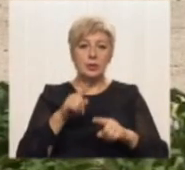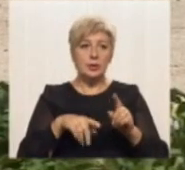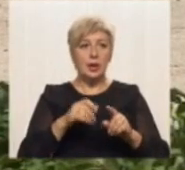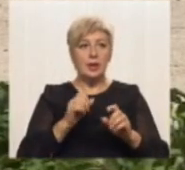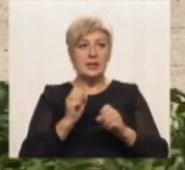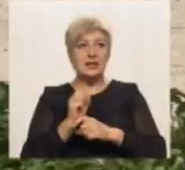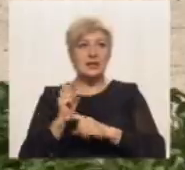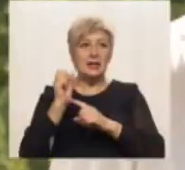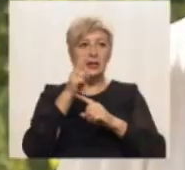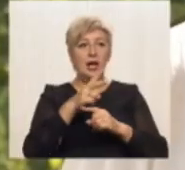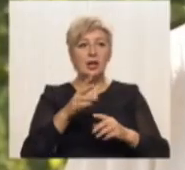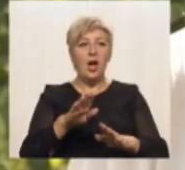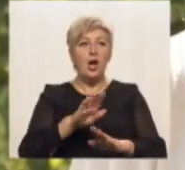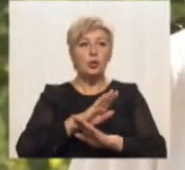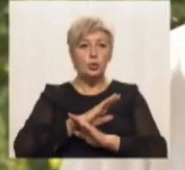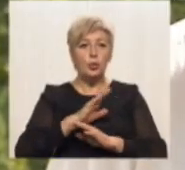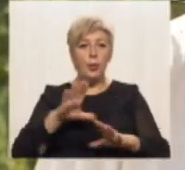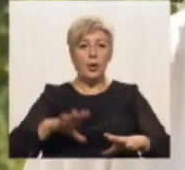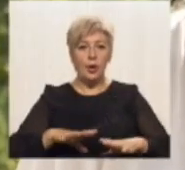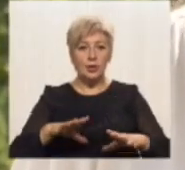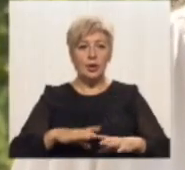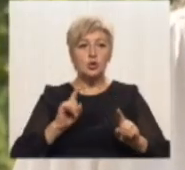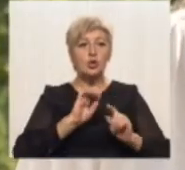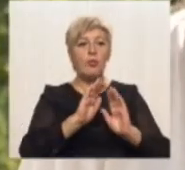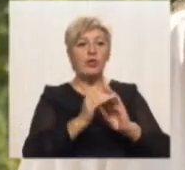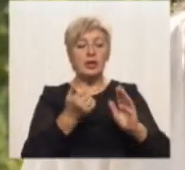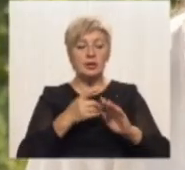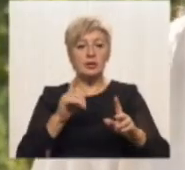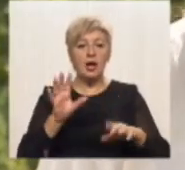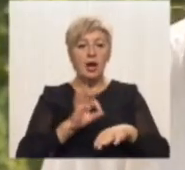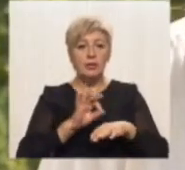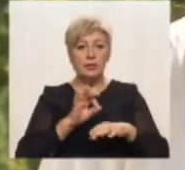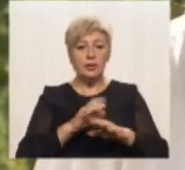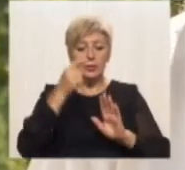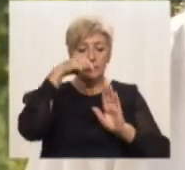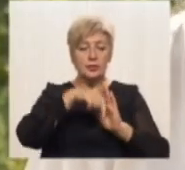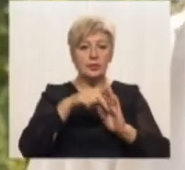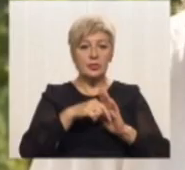закидали трупи коней, та не тільки. Для того, щоб викликати хвороби всередині самого замку.